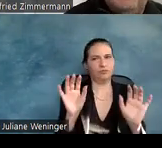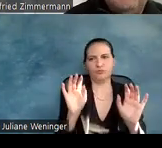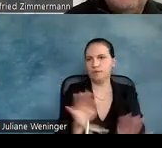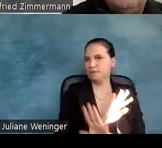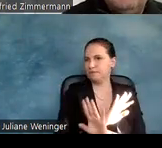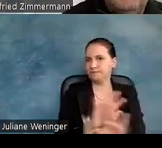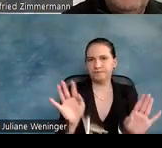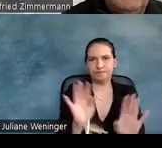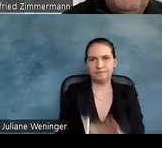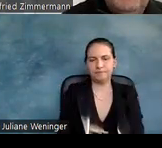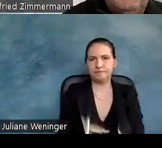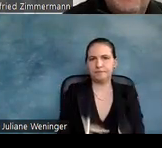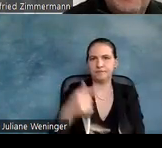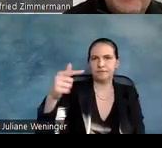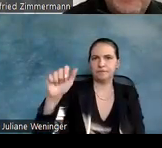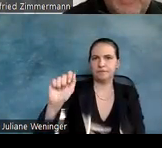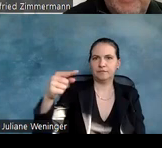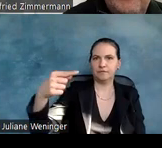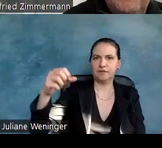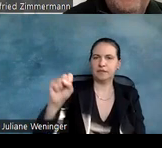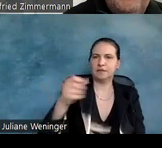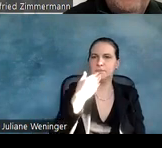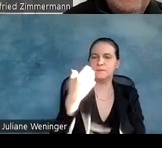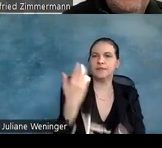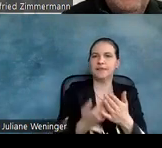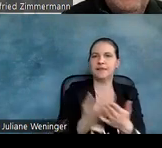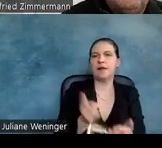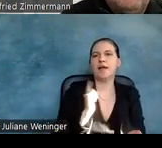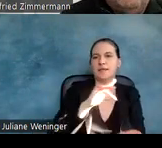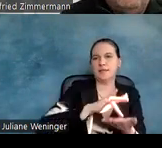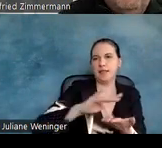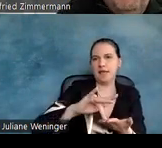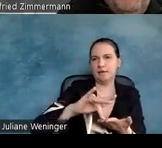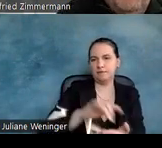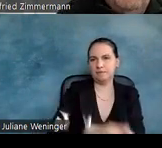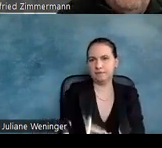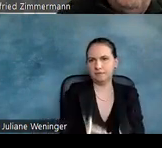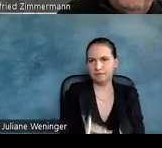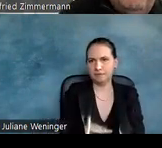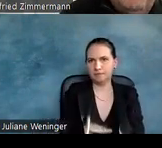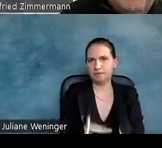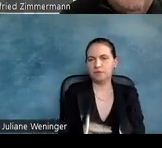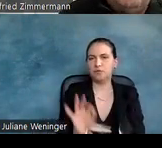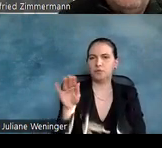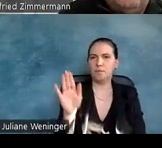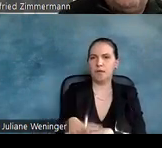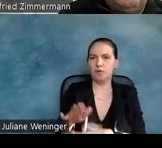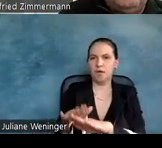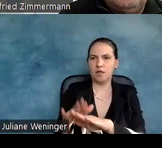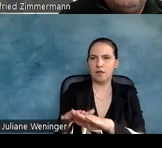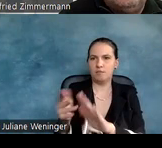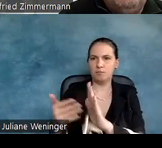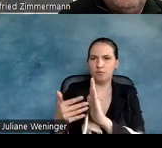keine Tags und damit ist es leer. Wie gesagt, das ist für manuelle Briefungen, wenn da eine